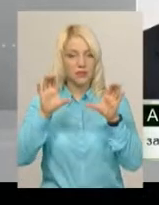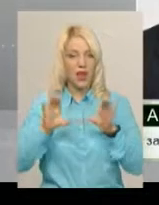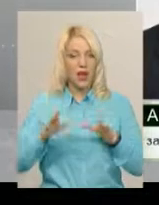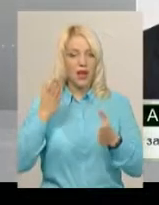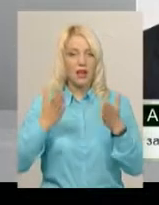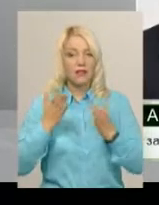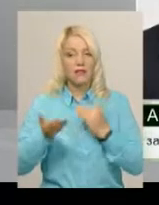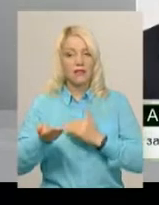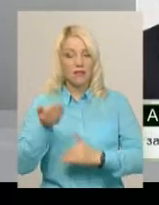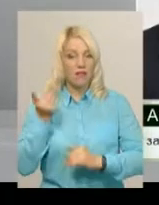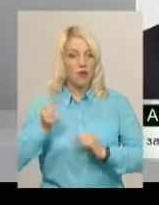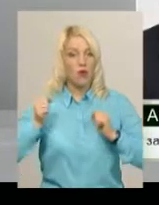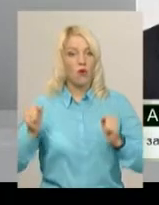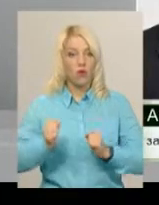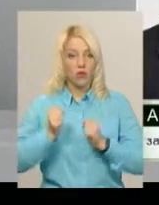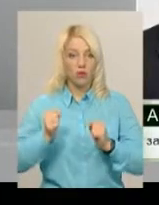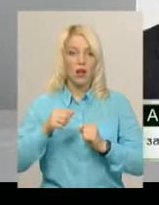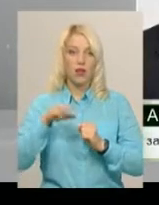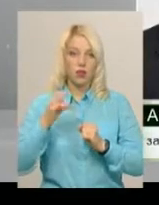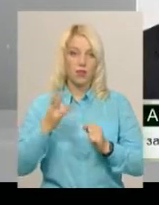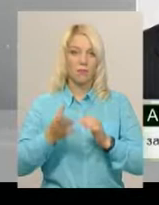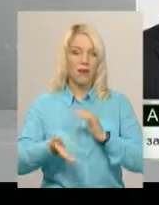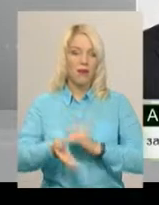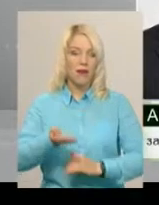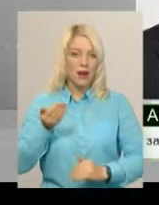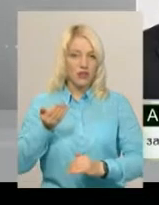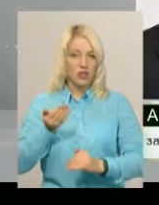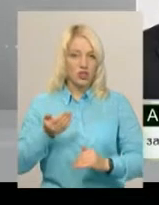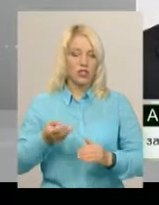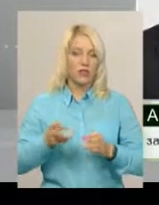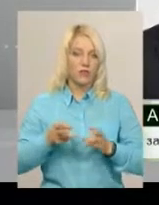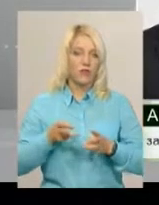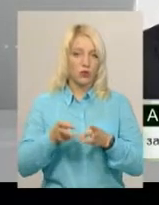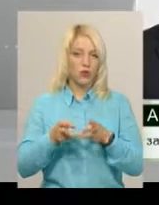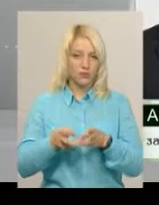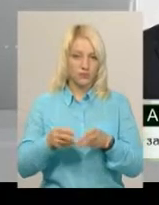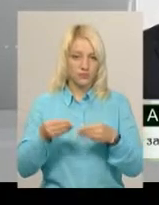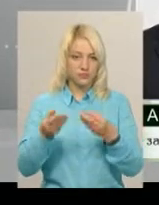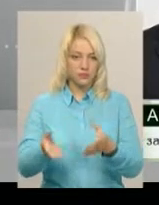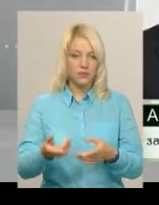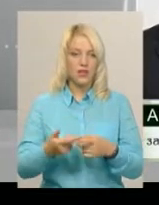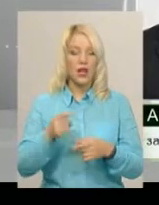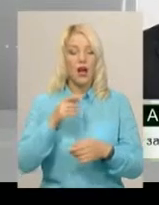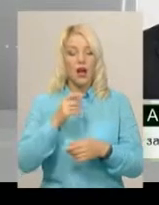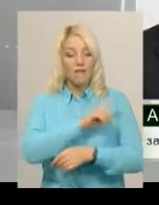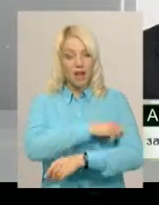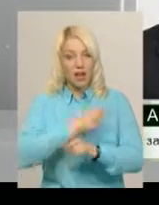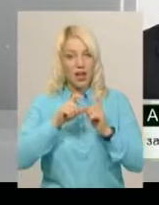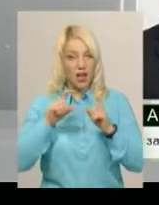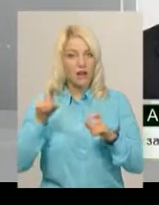холодається, то все раніше. Тільки в стаціонар протопили і все, там, де хворі лежать. А так,